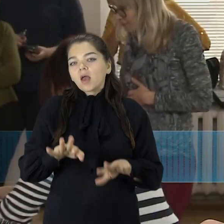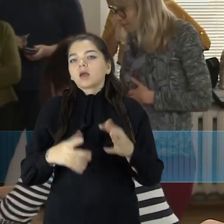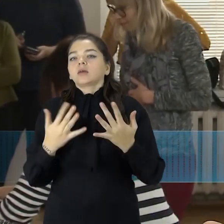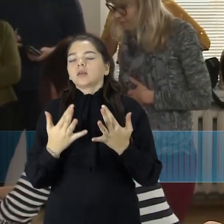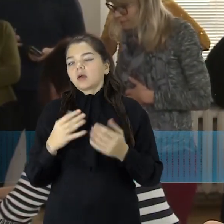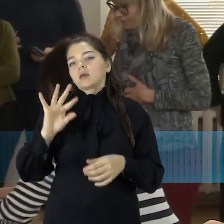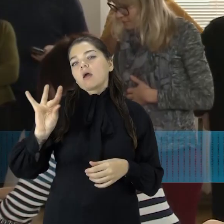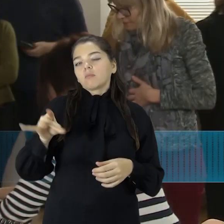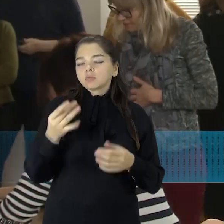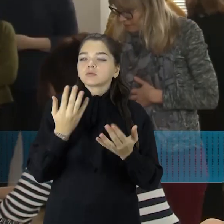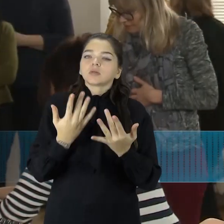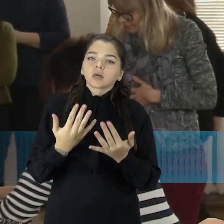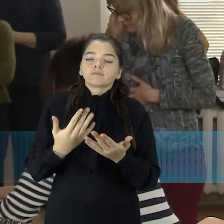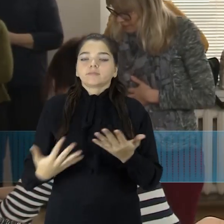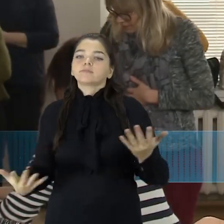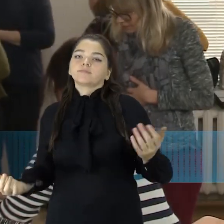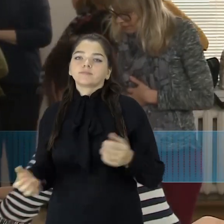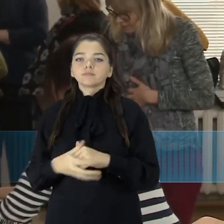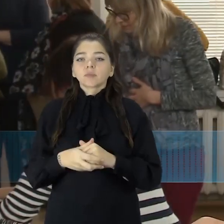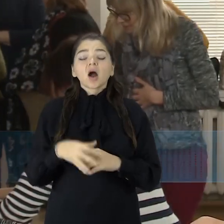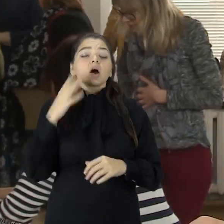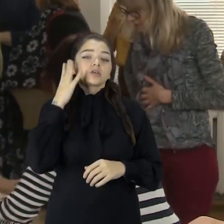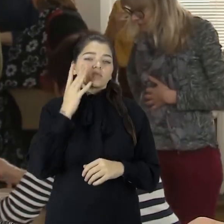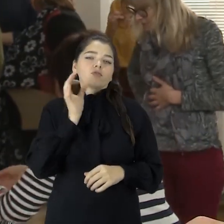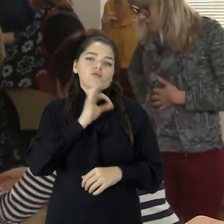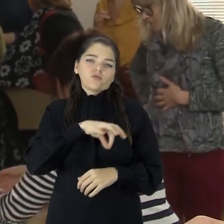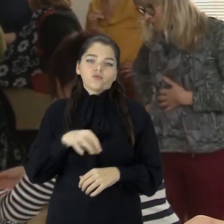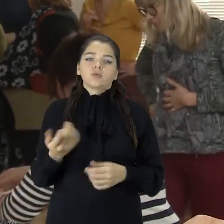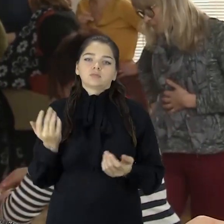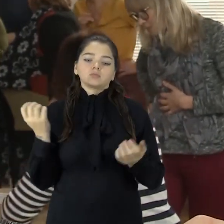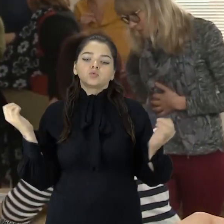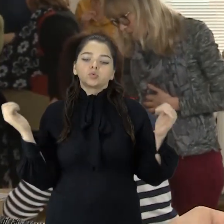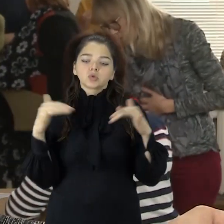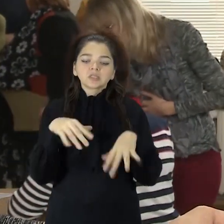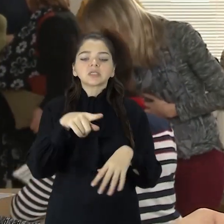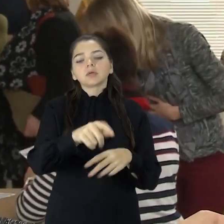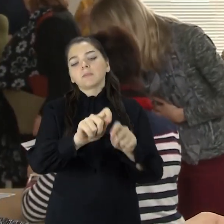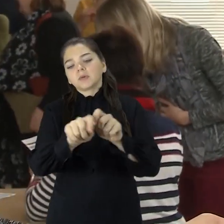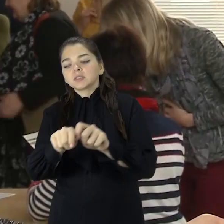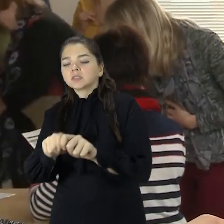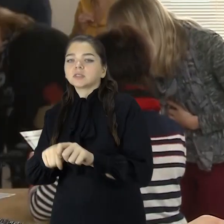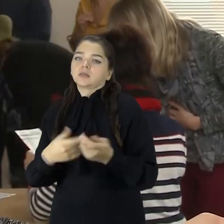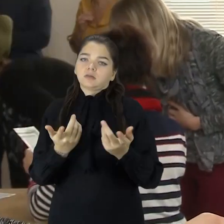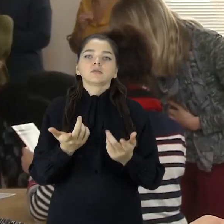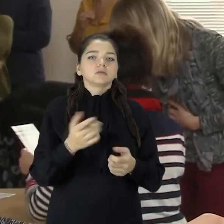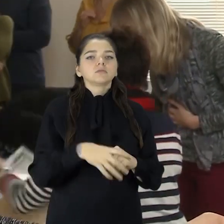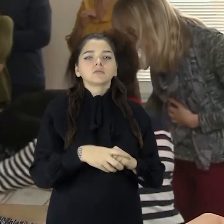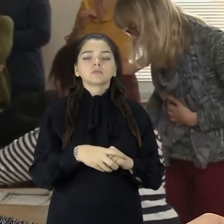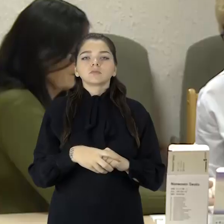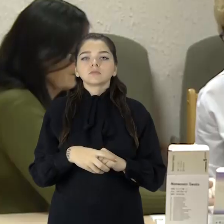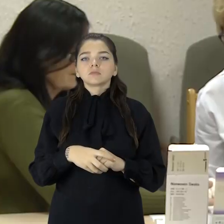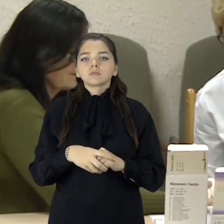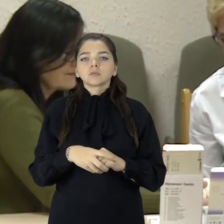ir manyčiau, kad jie duoda naudos, nes tikrinant profilaktiškai mes atrandom daug naujojų skrinio diabeto